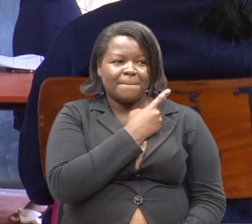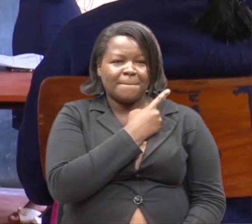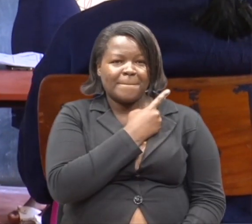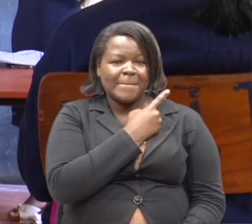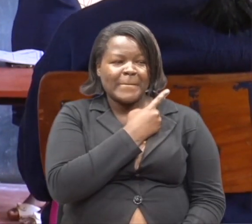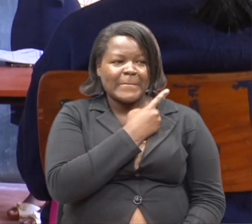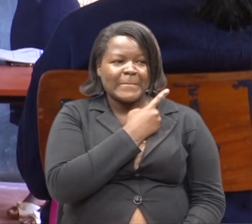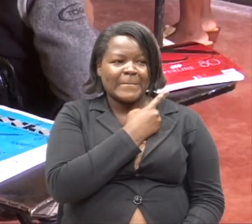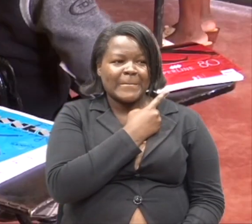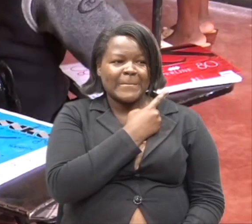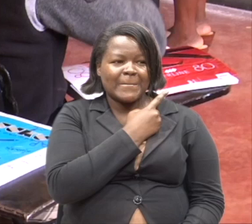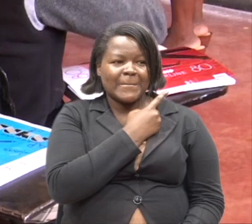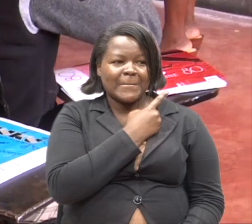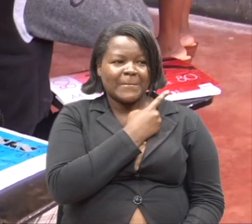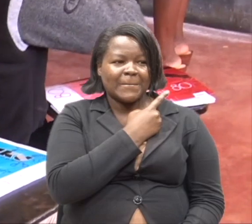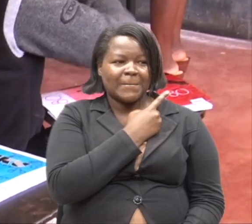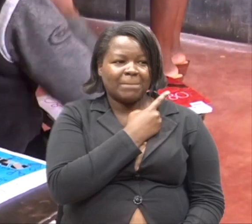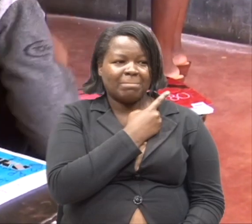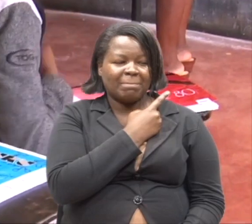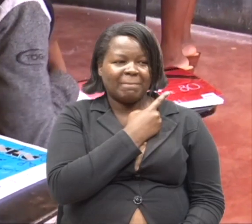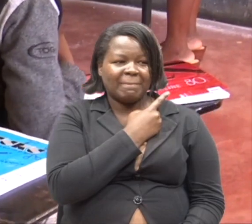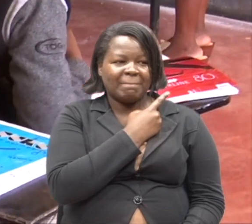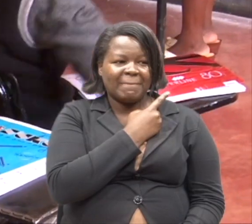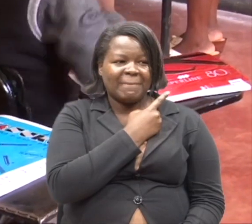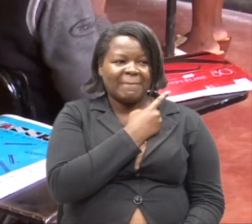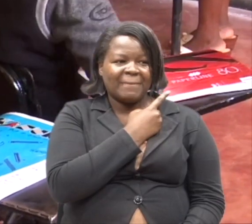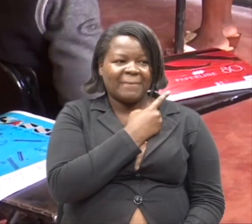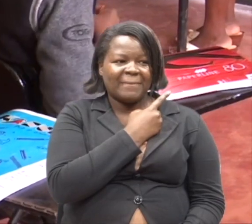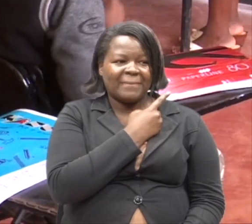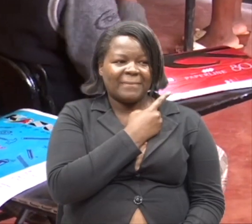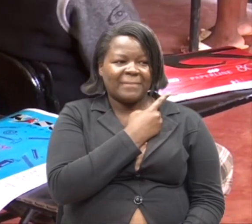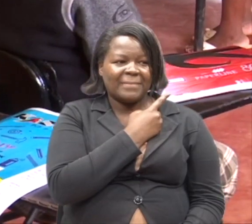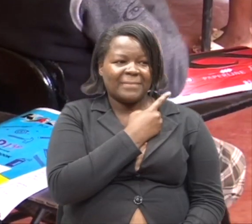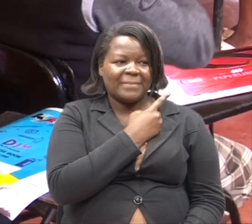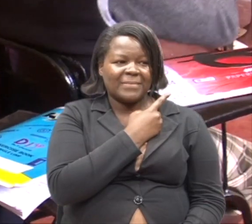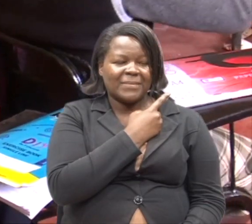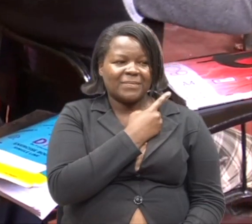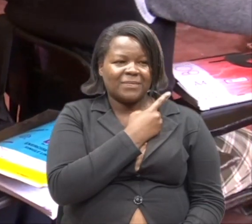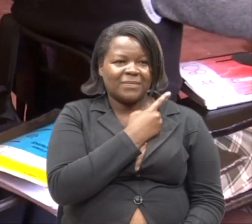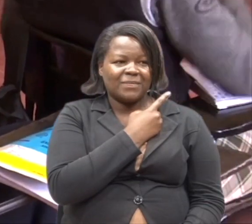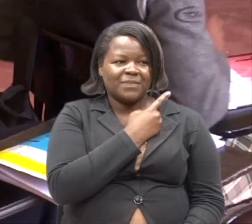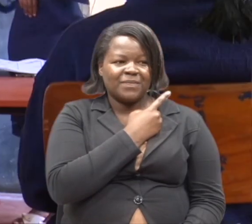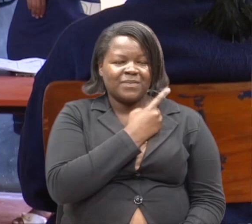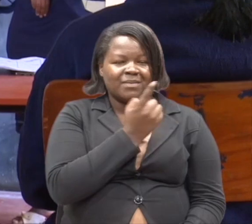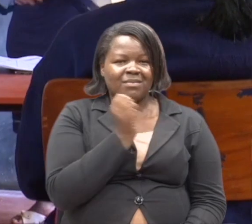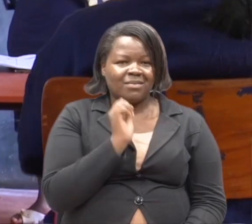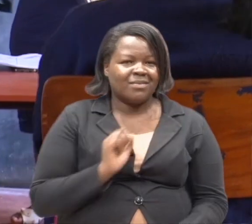Happy. Happy. To meet you. Ah. Happy to meet you.